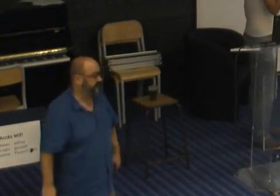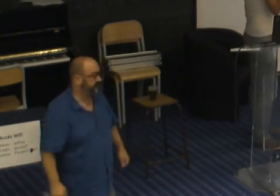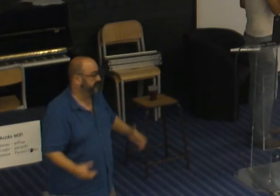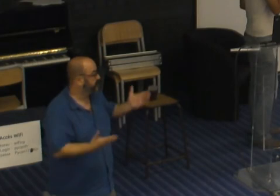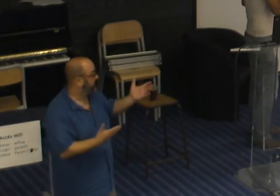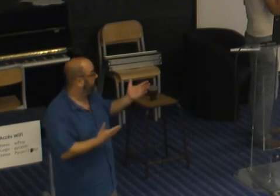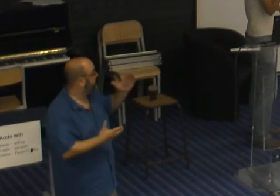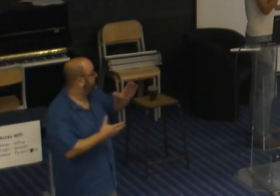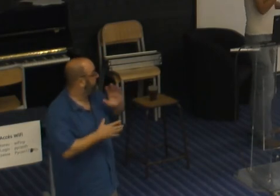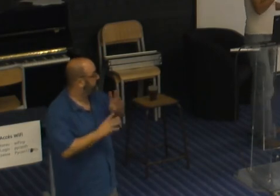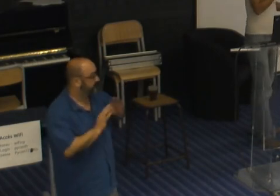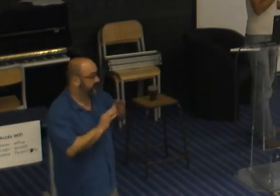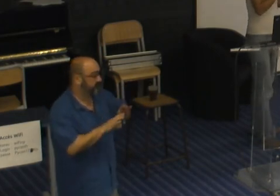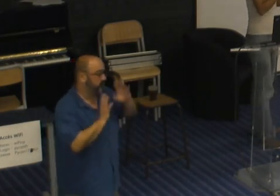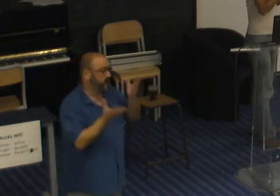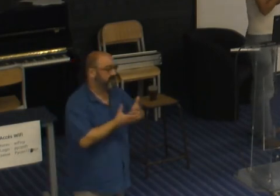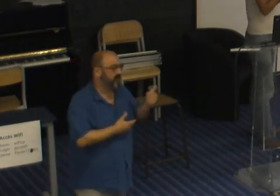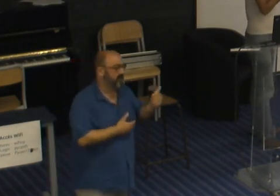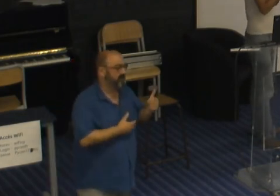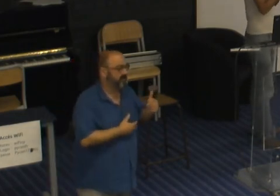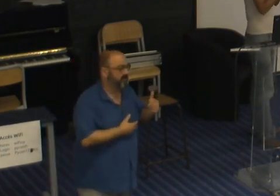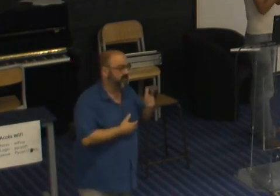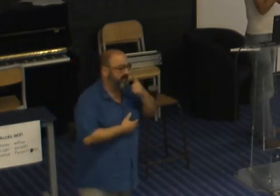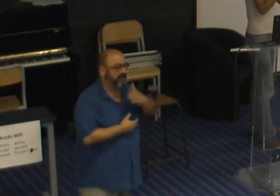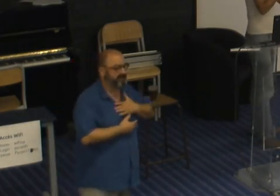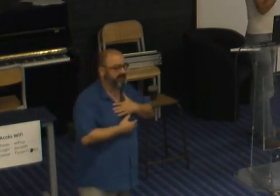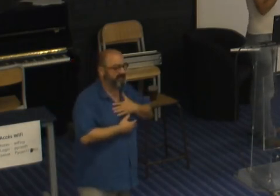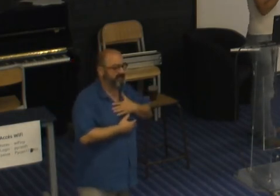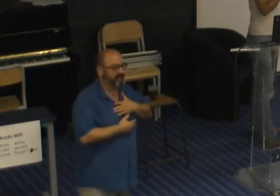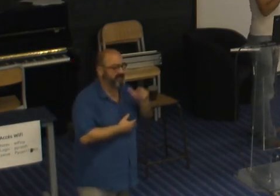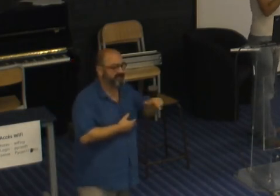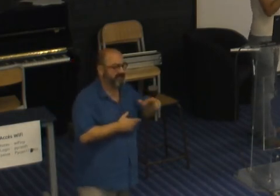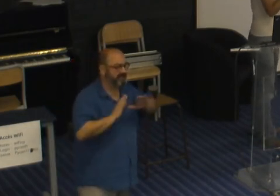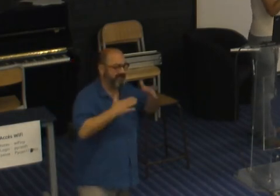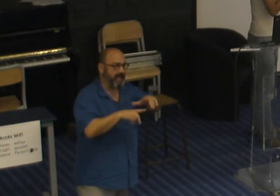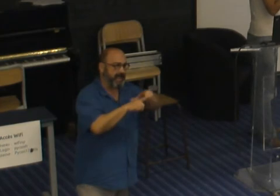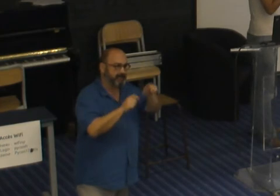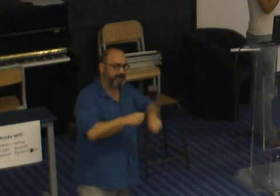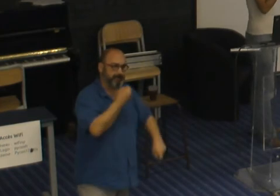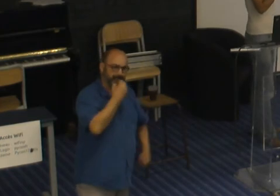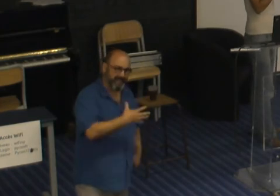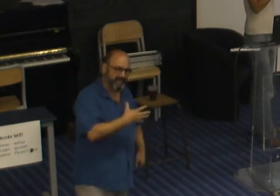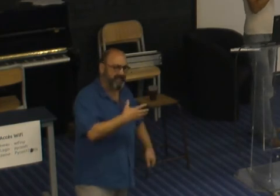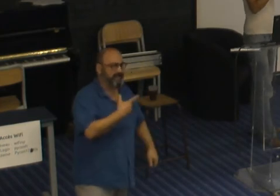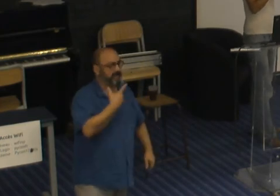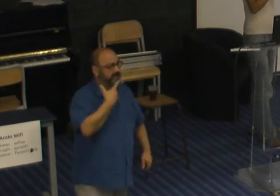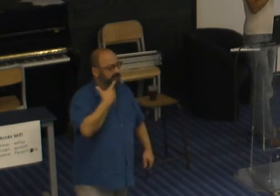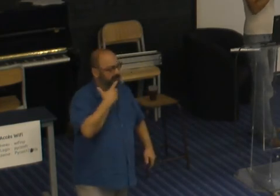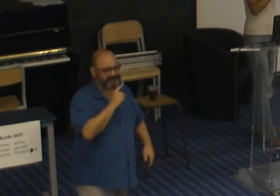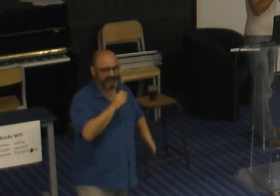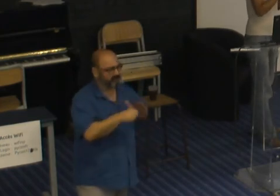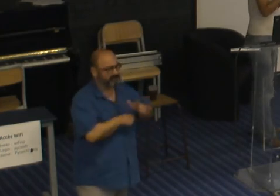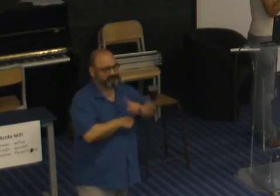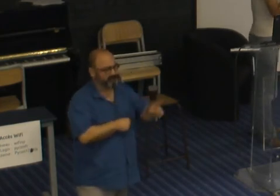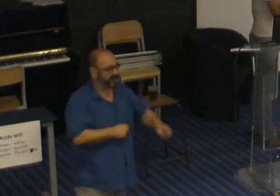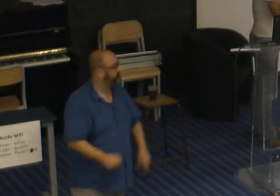à ce talk général qui était peut-être à mon sens très axé sur le respect et c'est bien mais pas forcément la seule chose